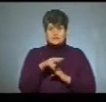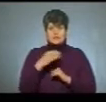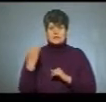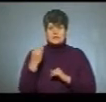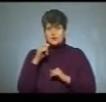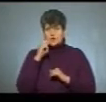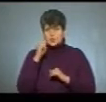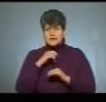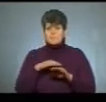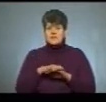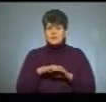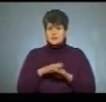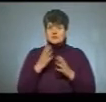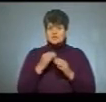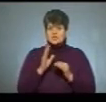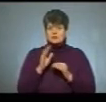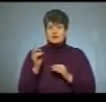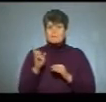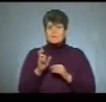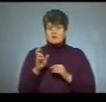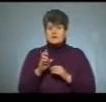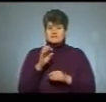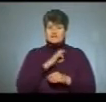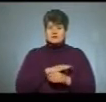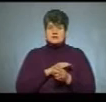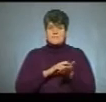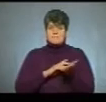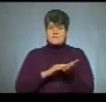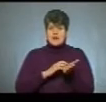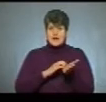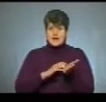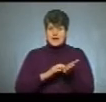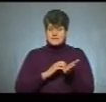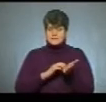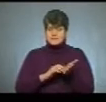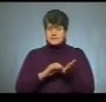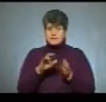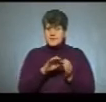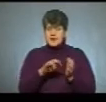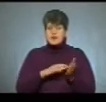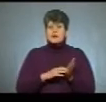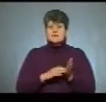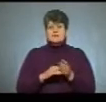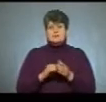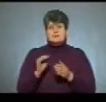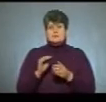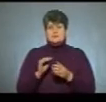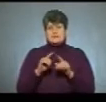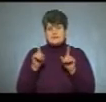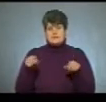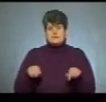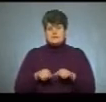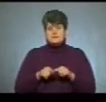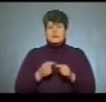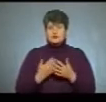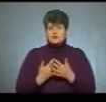історії України, математики, ще біологія з використанням шрифту Брайля. Тестів, які надруковані, власне, з шрифтом Брайля. Ну,